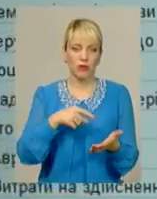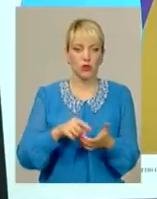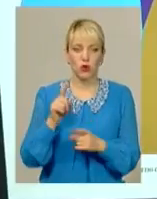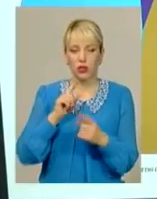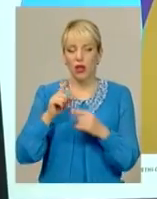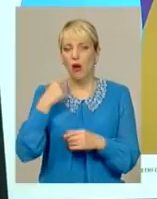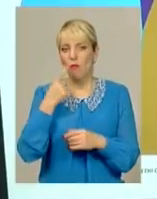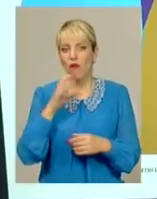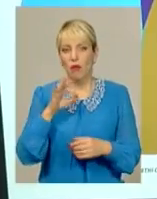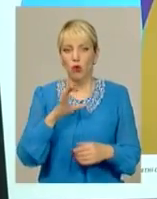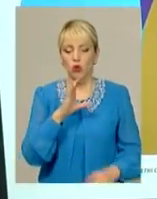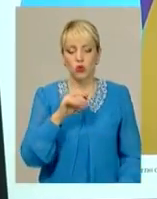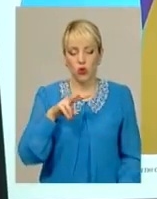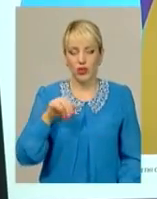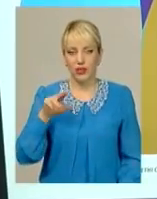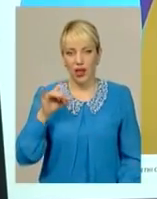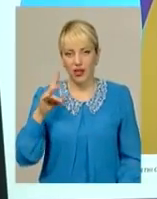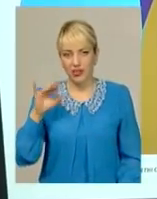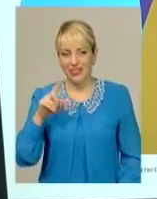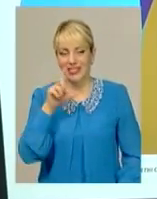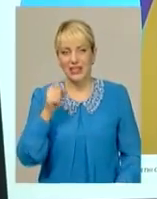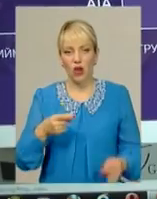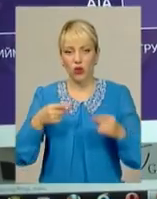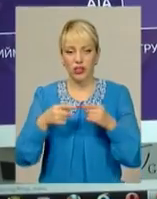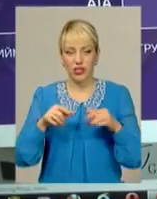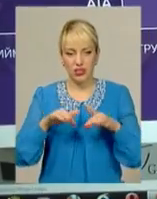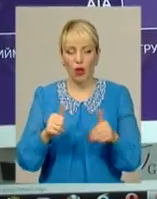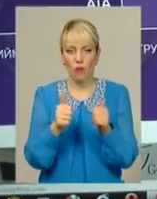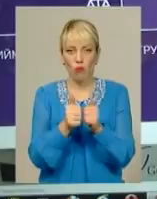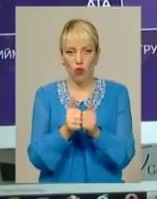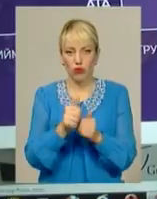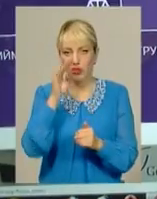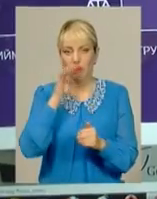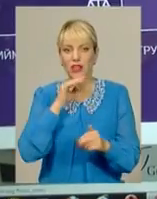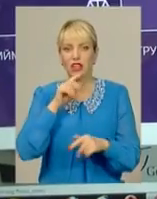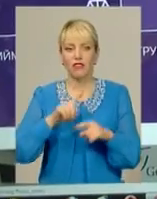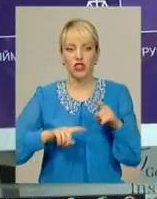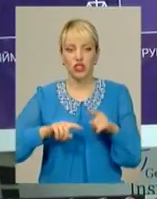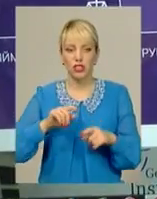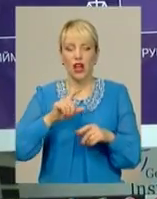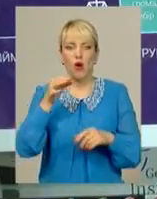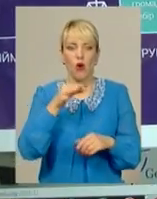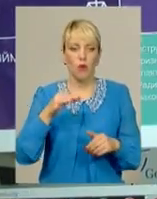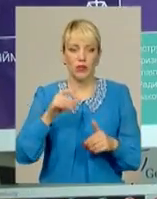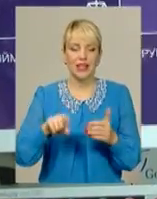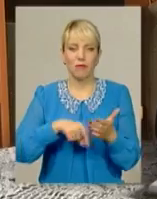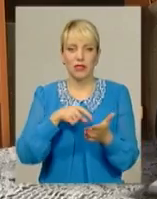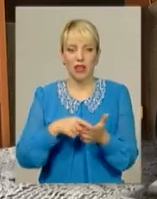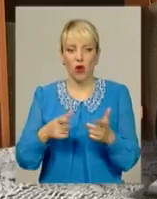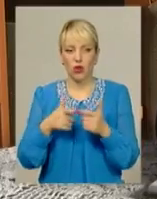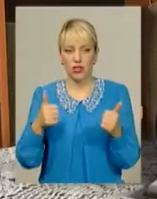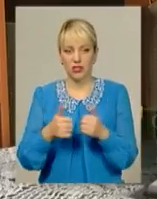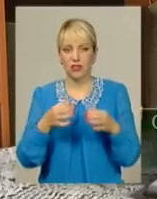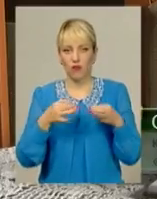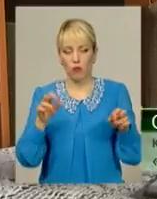Йдеться про солідарність за конкретні справи поруч, батьківщина, самопоміч, а також обласної та міської організації «Свободи». Ми